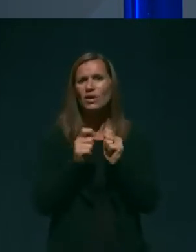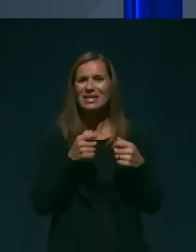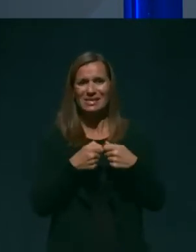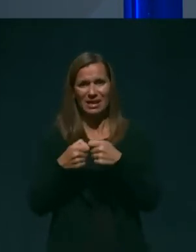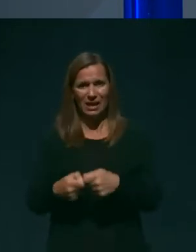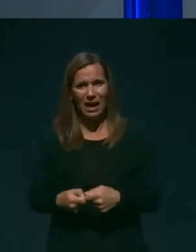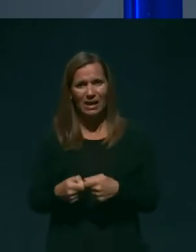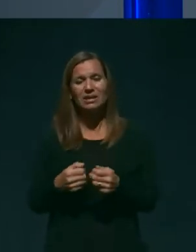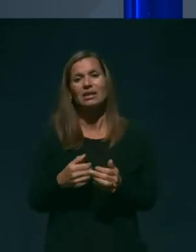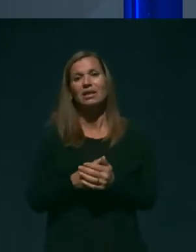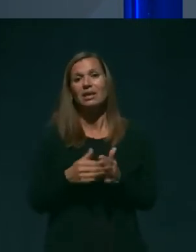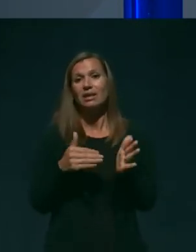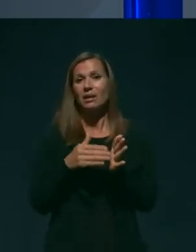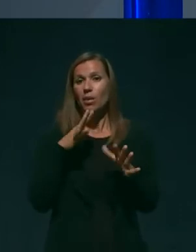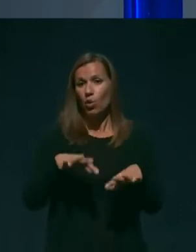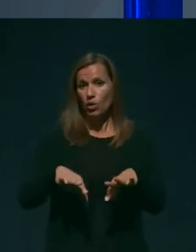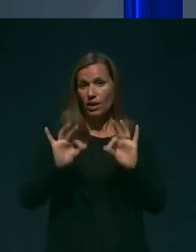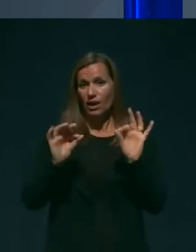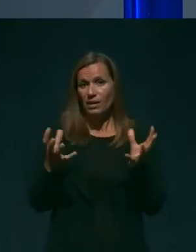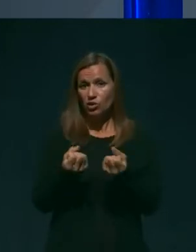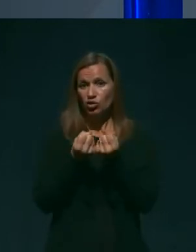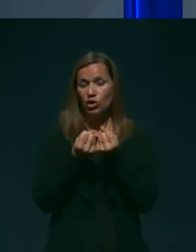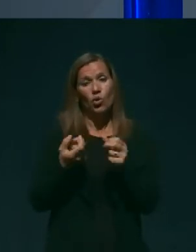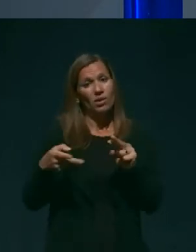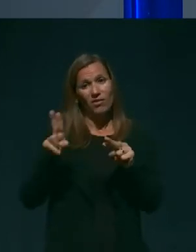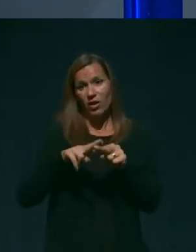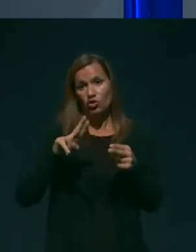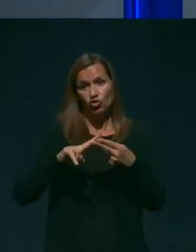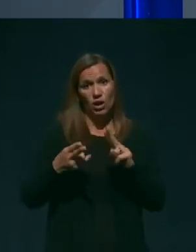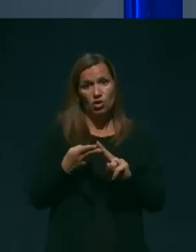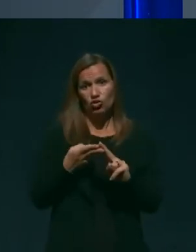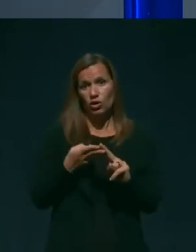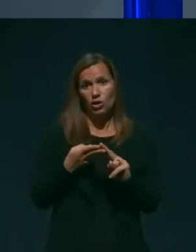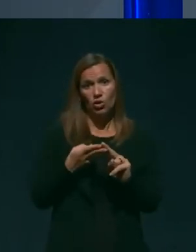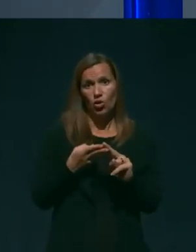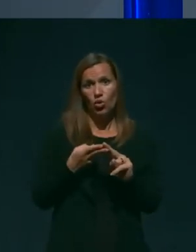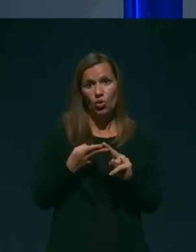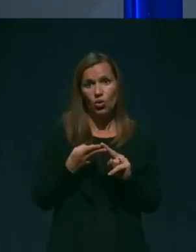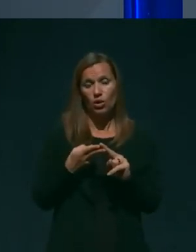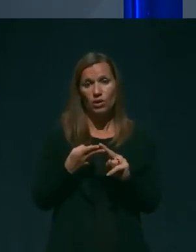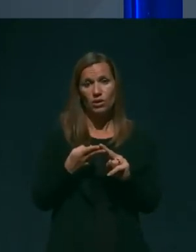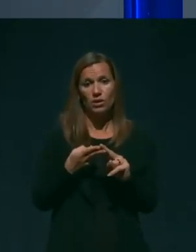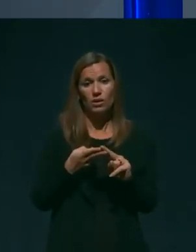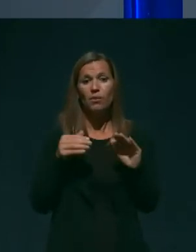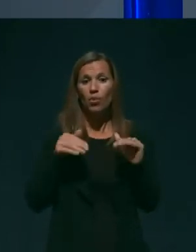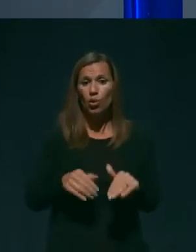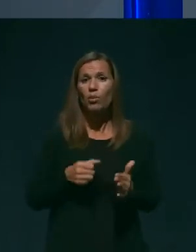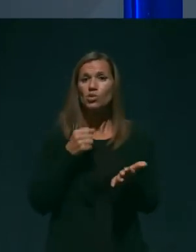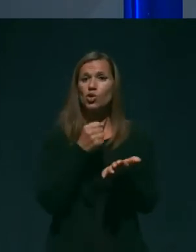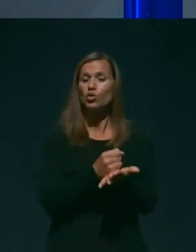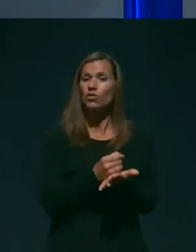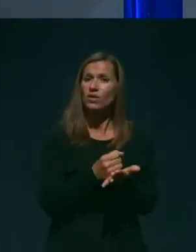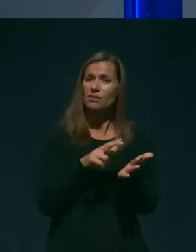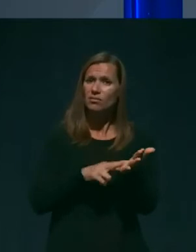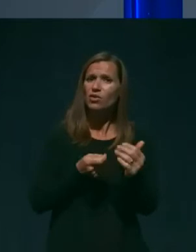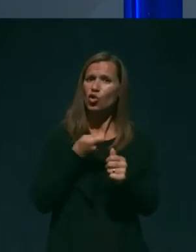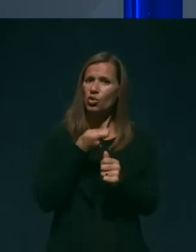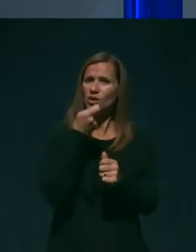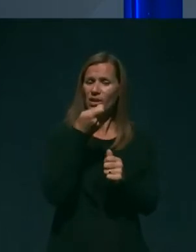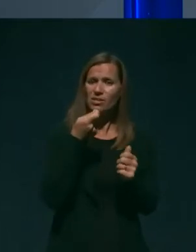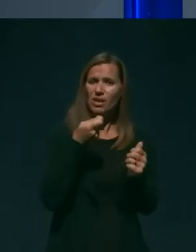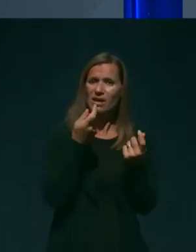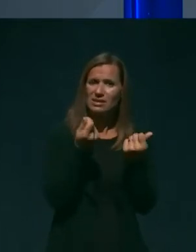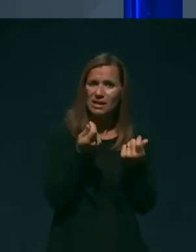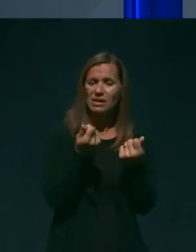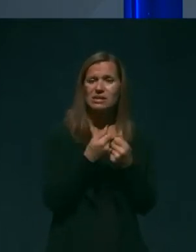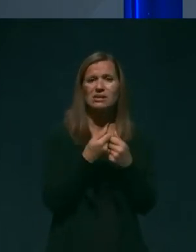treba bo najdeti rešitev na več načinov, predvsem moramo tudi zagotoviti res dodatne sredstva, znati te ljudi,